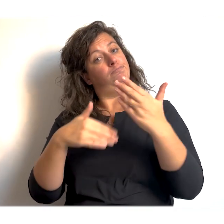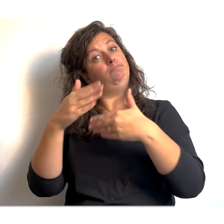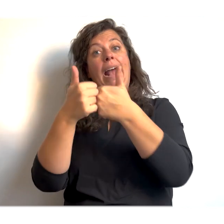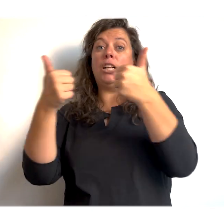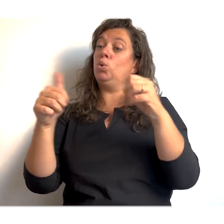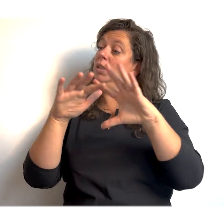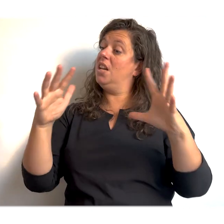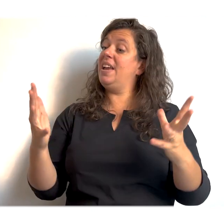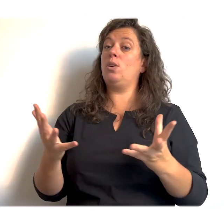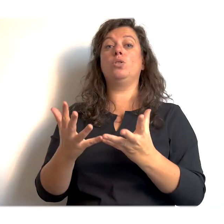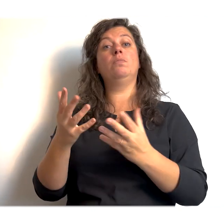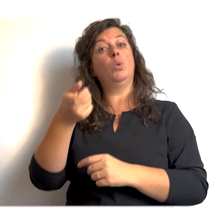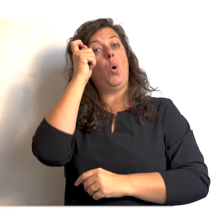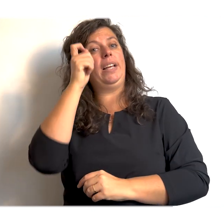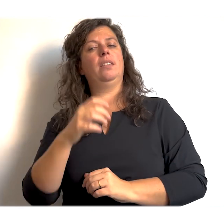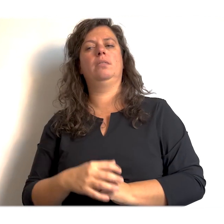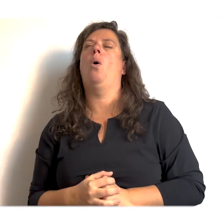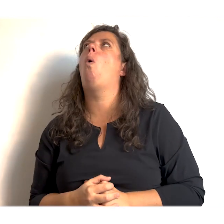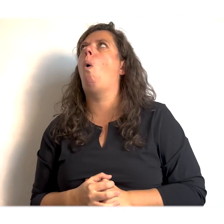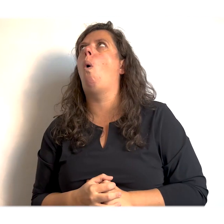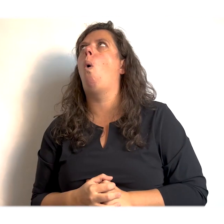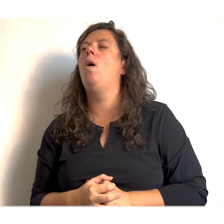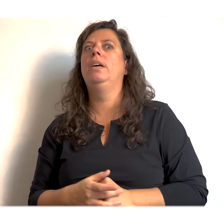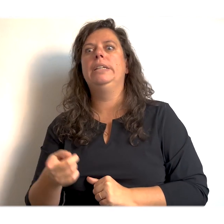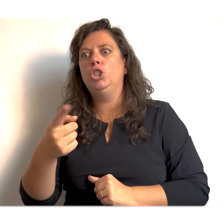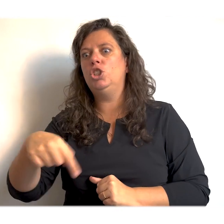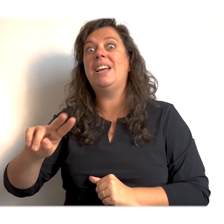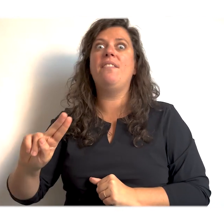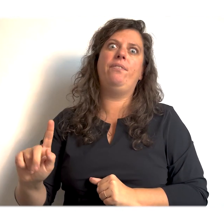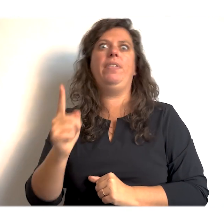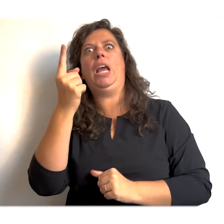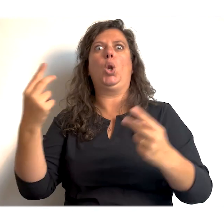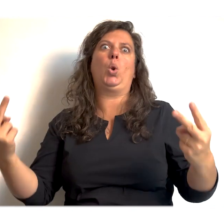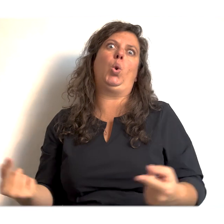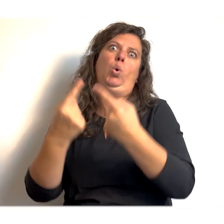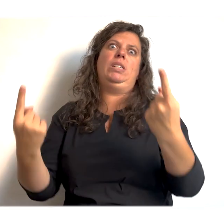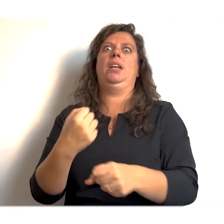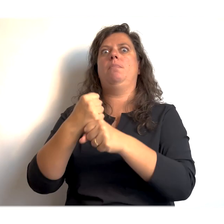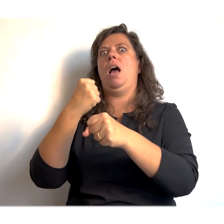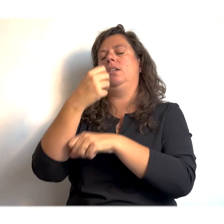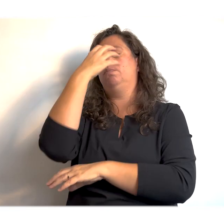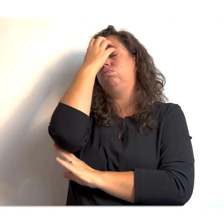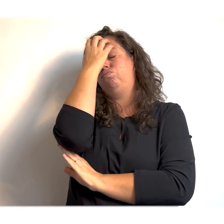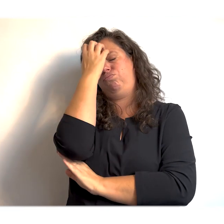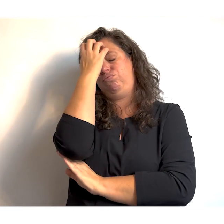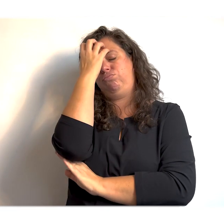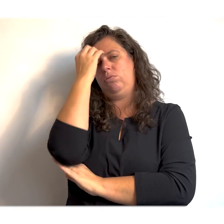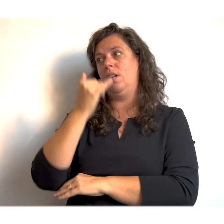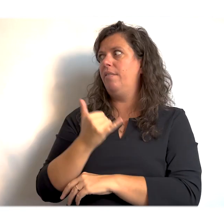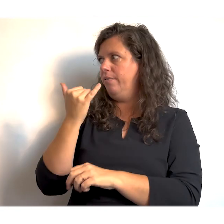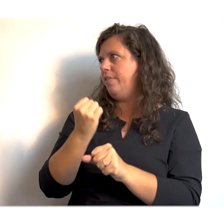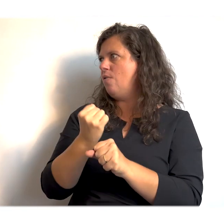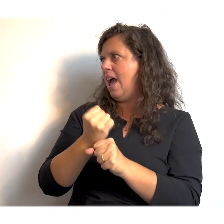Oh, zo te horen zijn ze weer ruzie aan het maken. Dat is best wel veel werk, hè? Ja, de Heerde God,